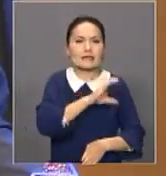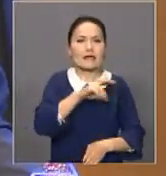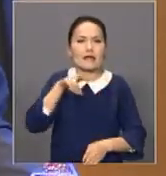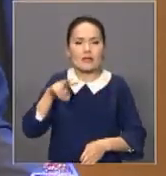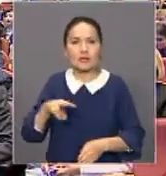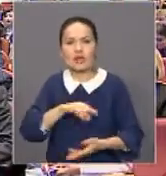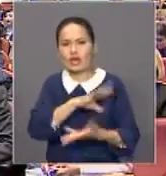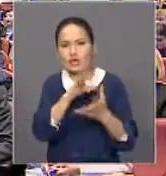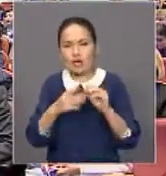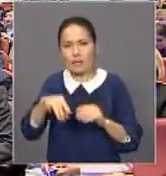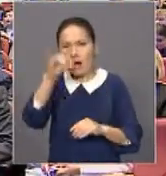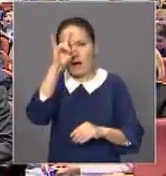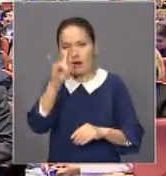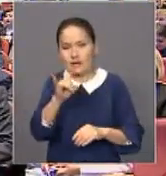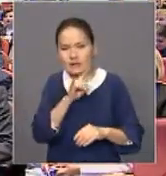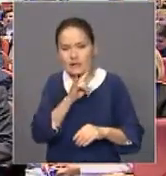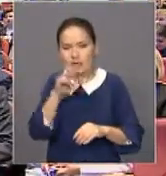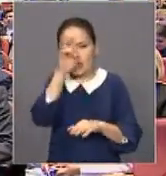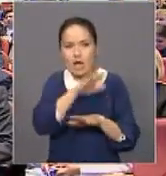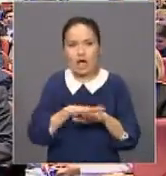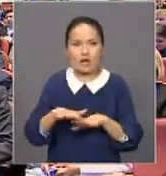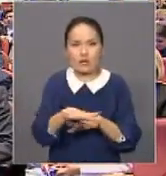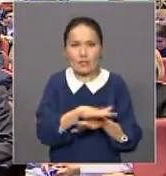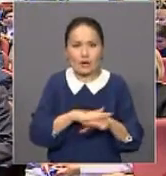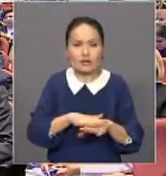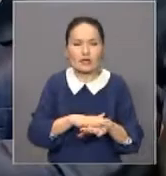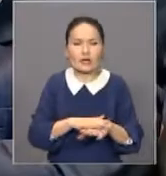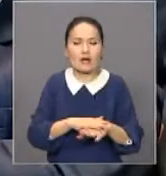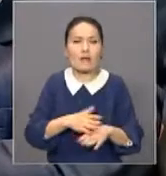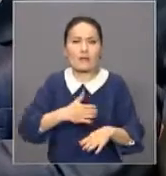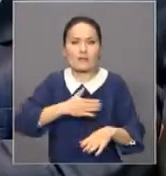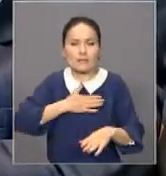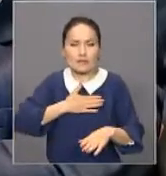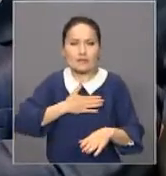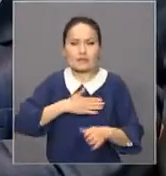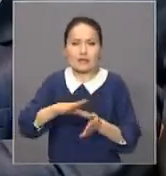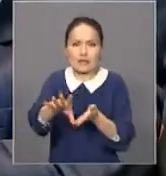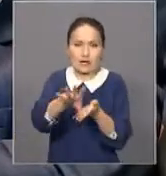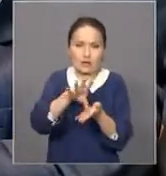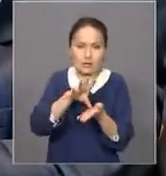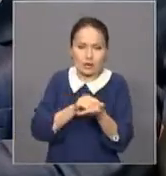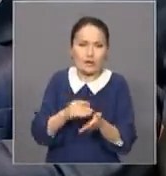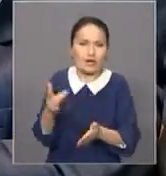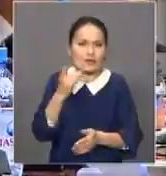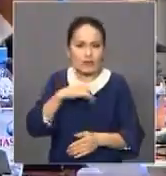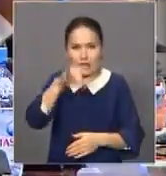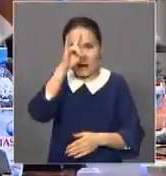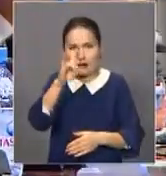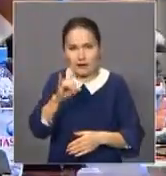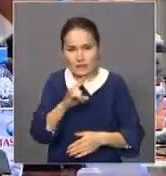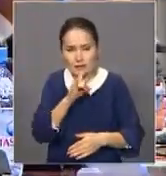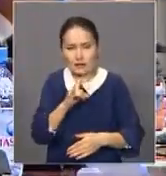ел үшін тағдыр шешті сайысты науқан өткізуде Қазақстаннан өрінеріміз көптеп қорытынды бағасын бердім.